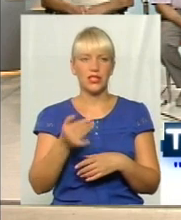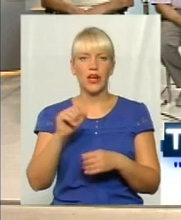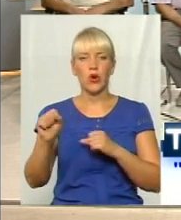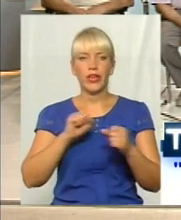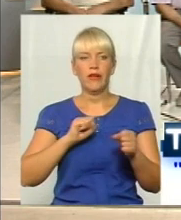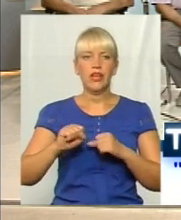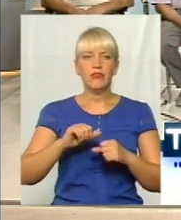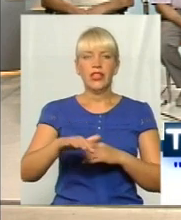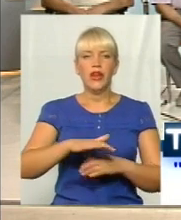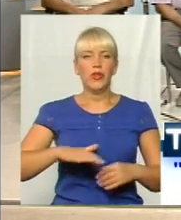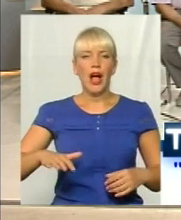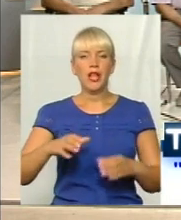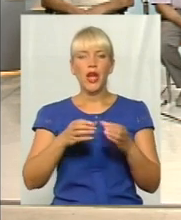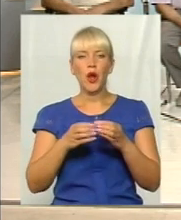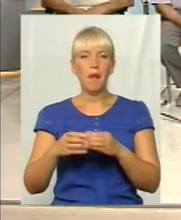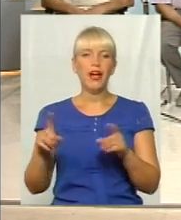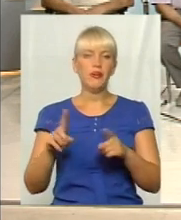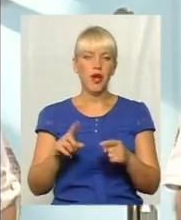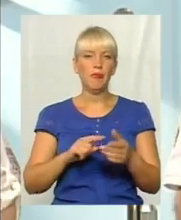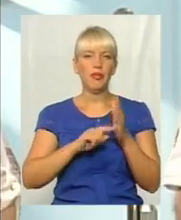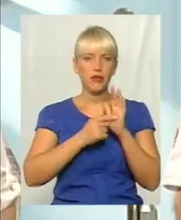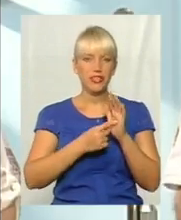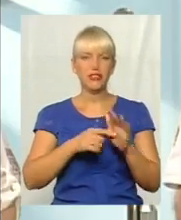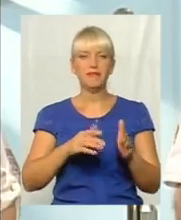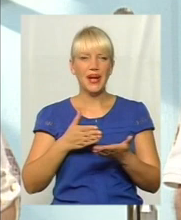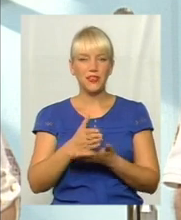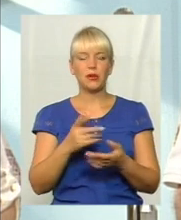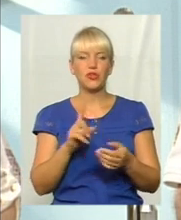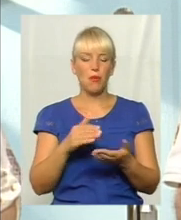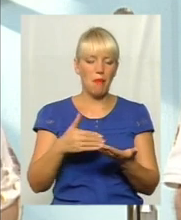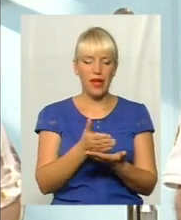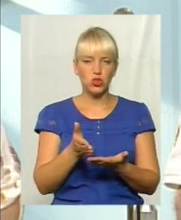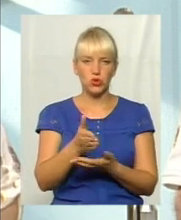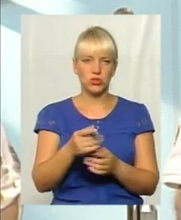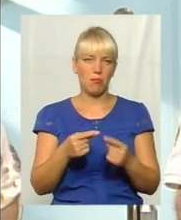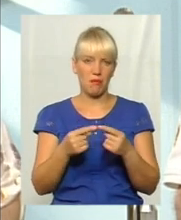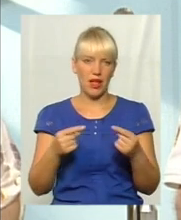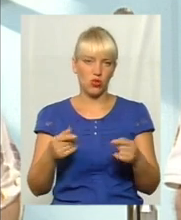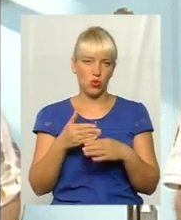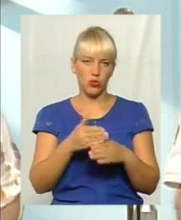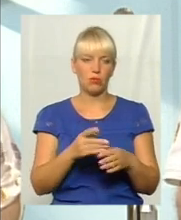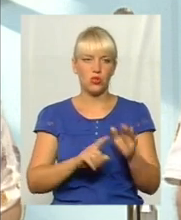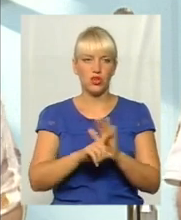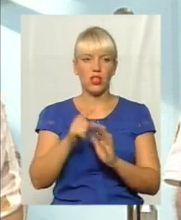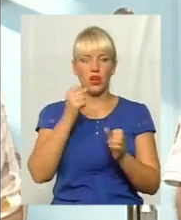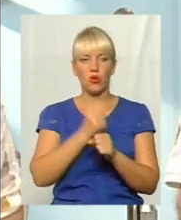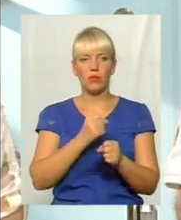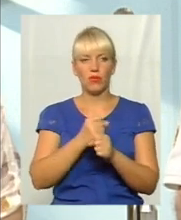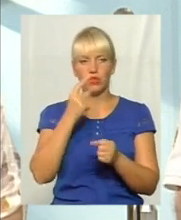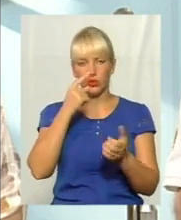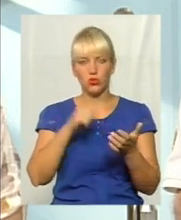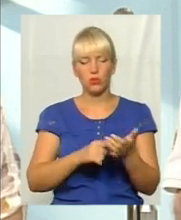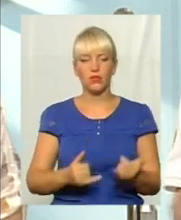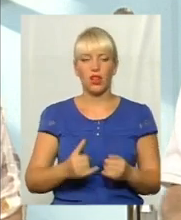керівництва територіальних громад, щоби точковим методом, маршрутним методом починали робити цю доступність для кожної